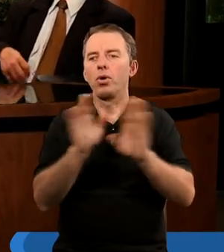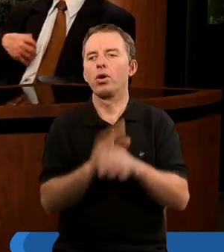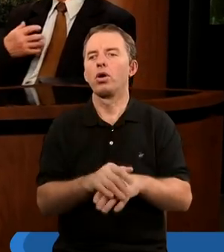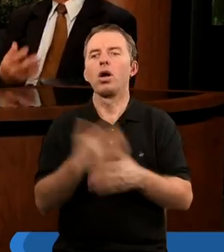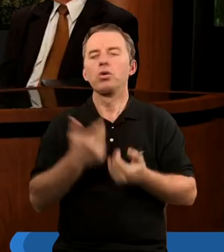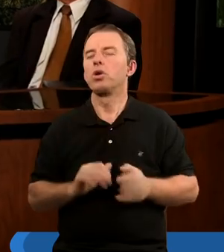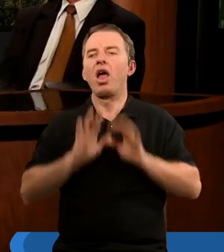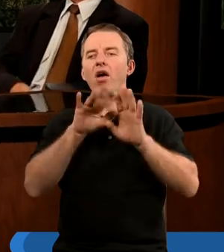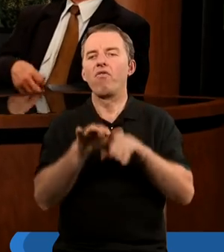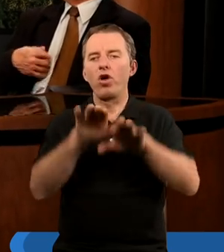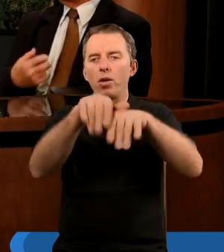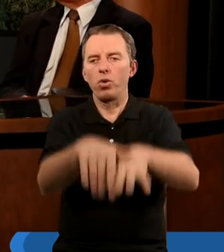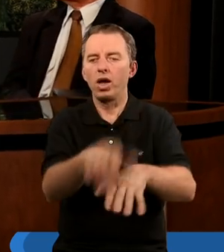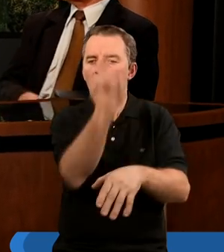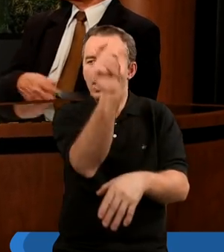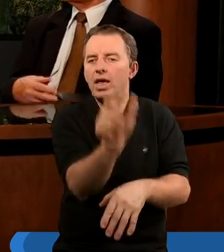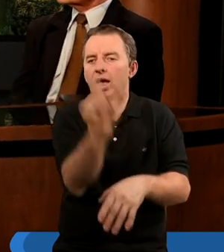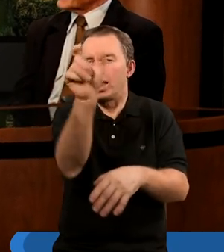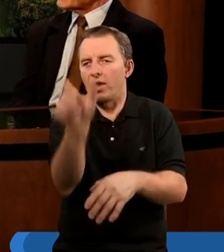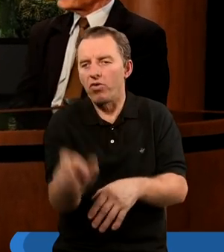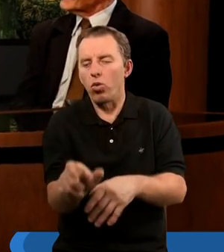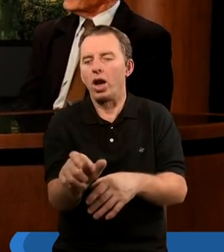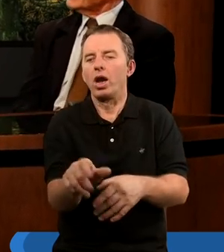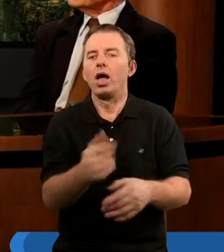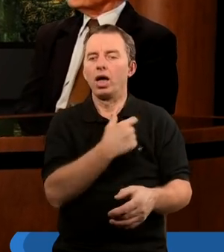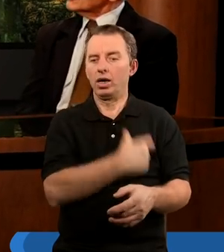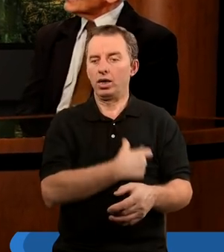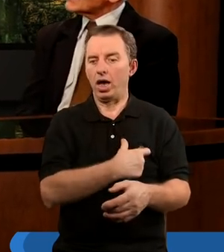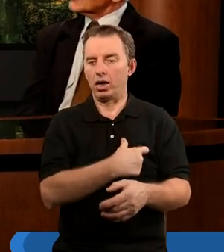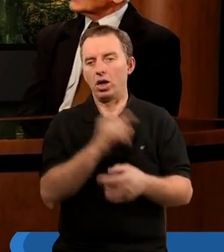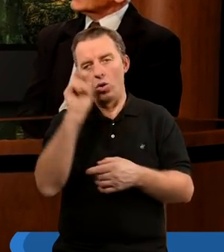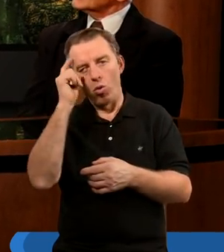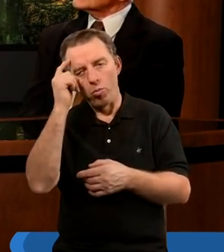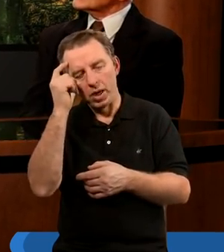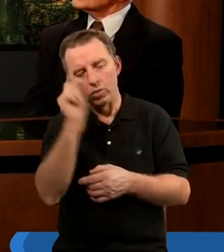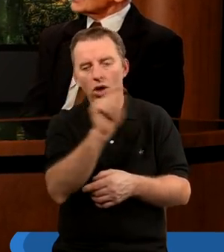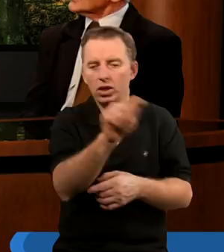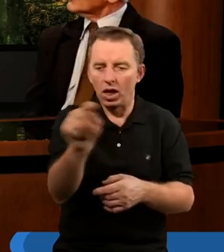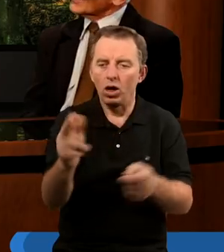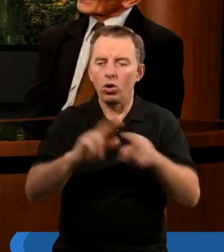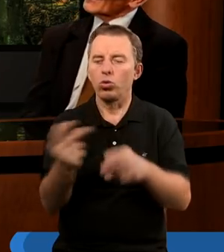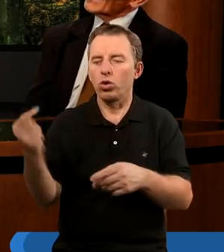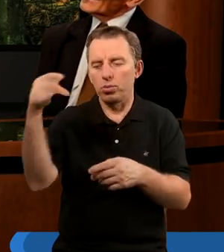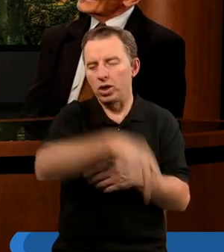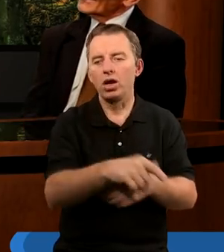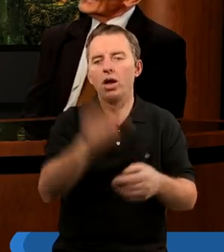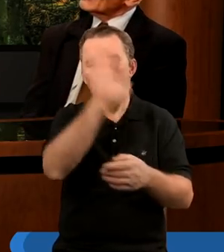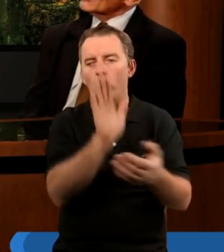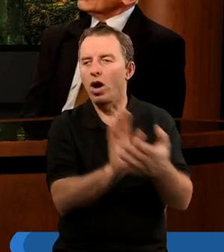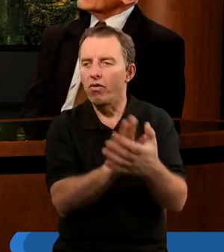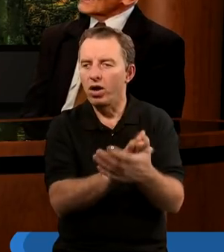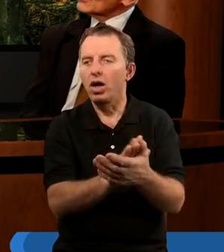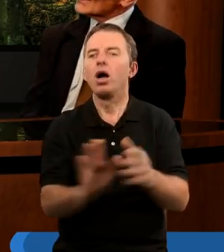nie wypływa z indywidualnych serc i umysłów tych, którzy przyszli Boga chwalić.